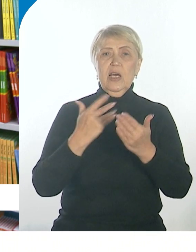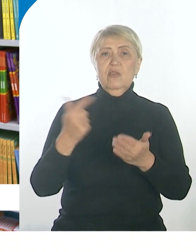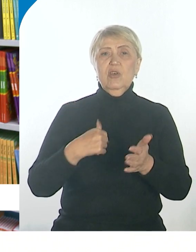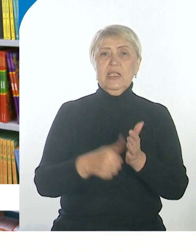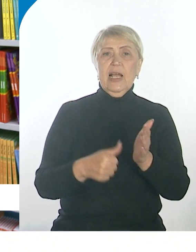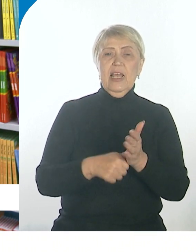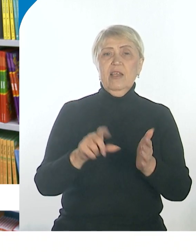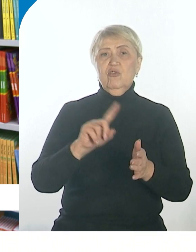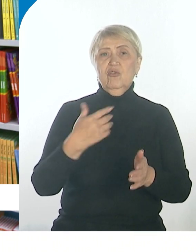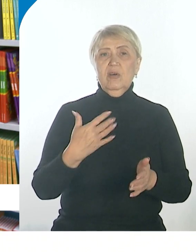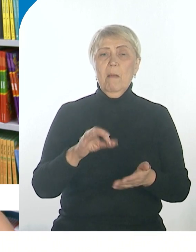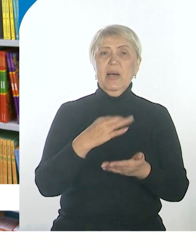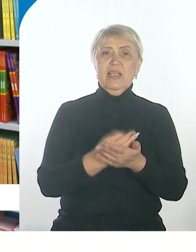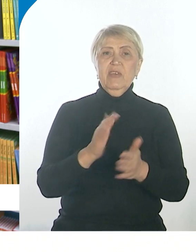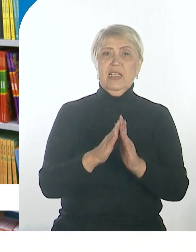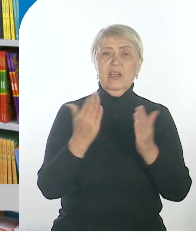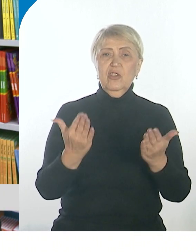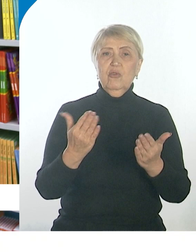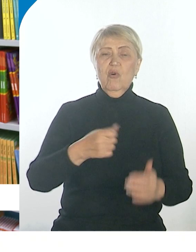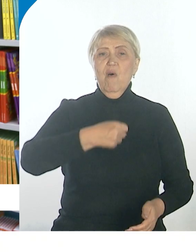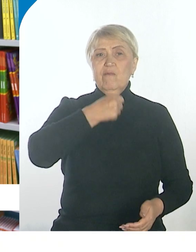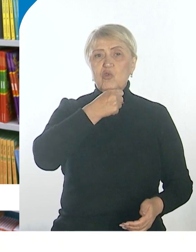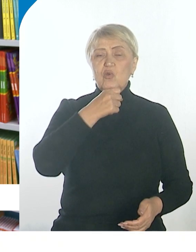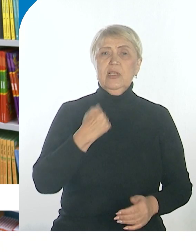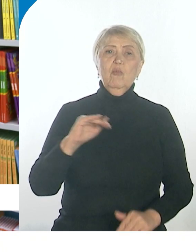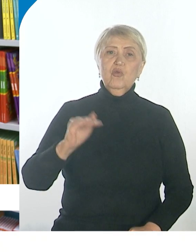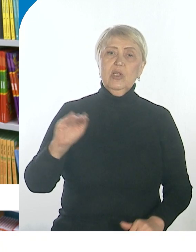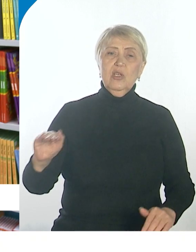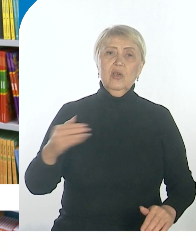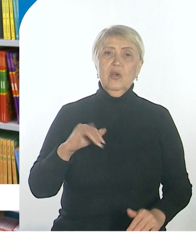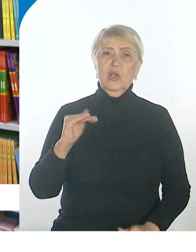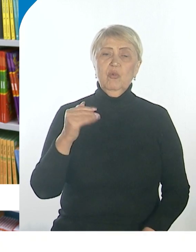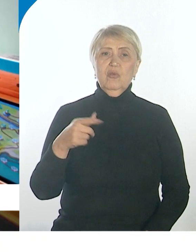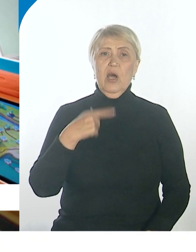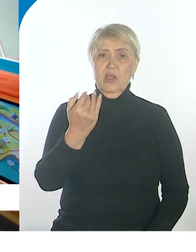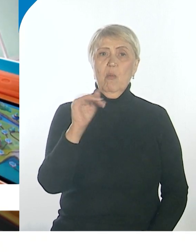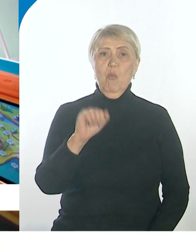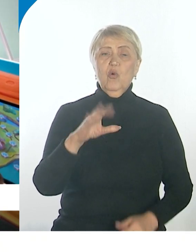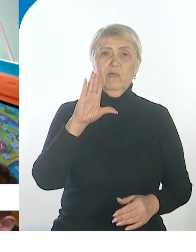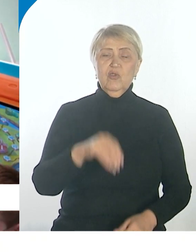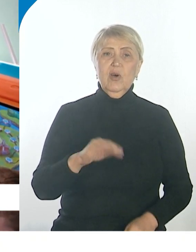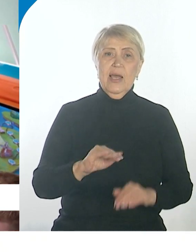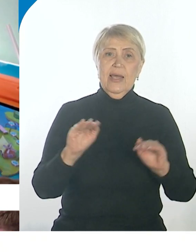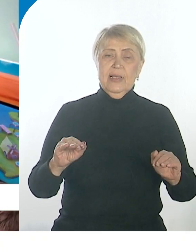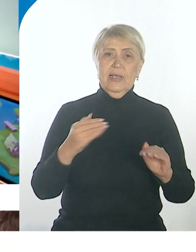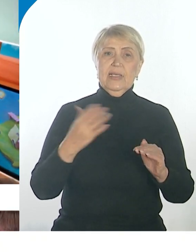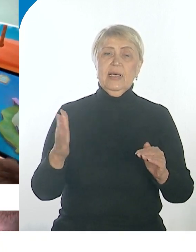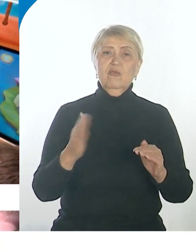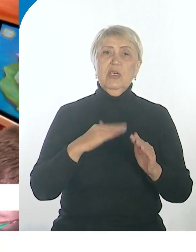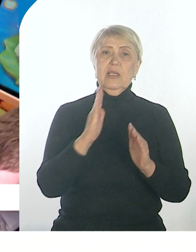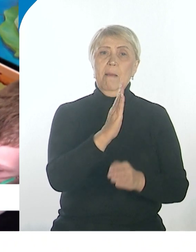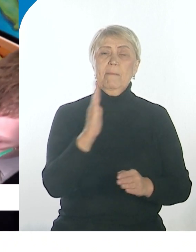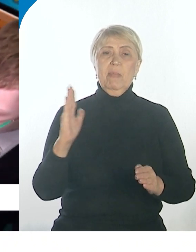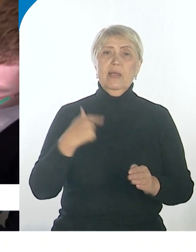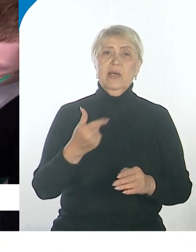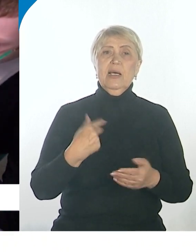посоветовать книгу, журнал взрослым, ребенку. Буквально они могут все. Детская библиотека имени Гайдара стала второй